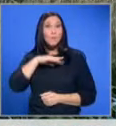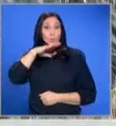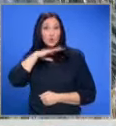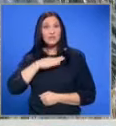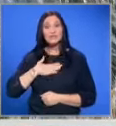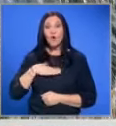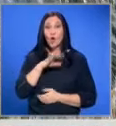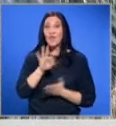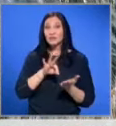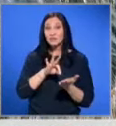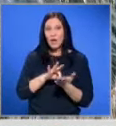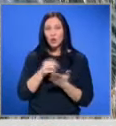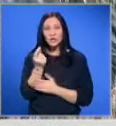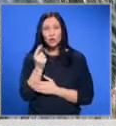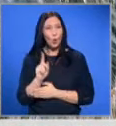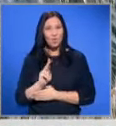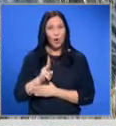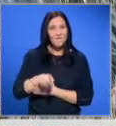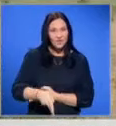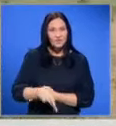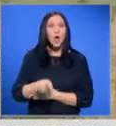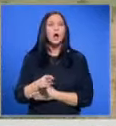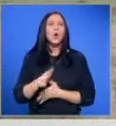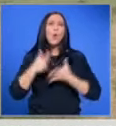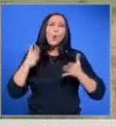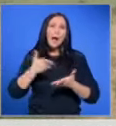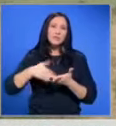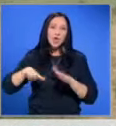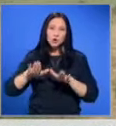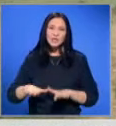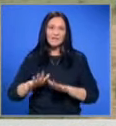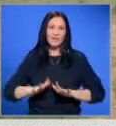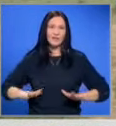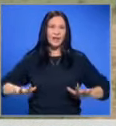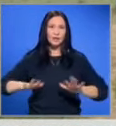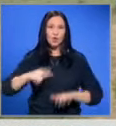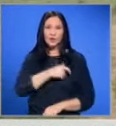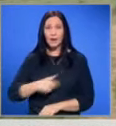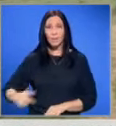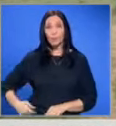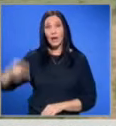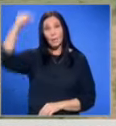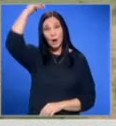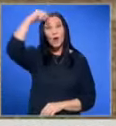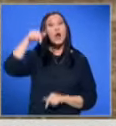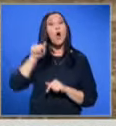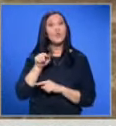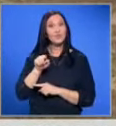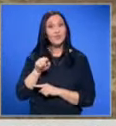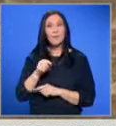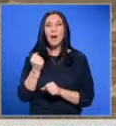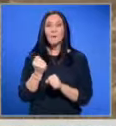и зърното, което влиза, голяма част остава на територията на Република България и оттам